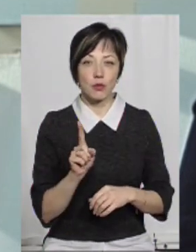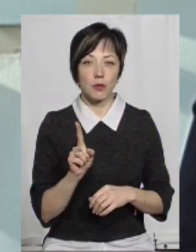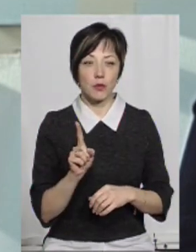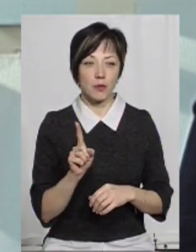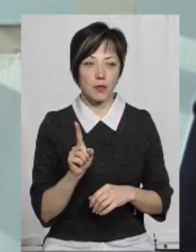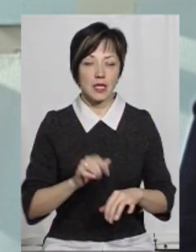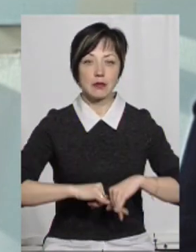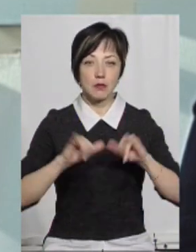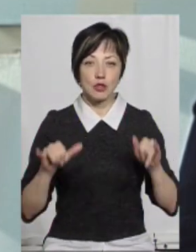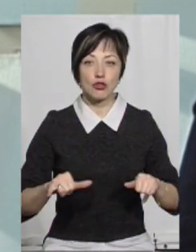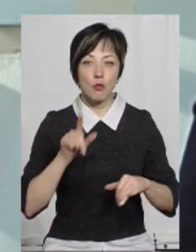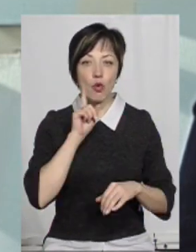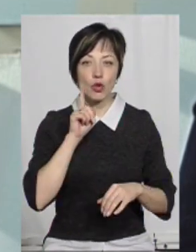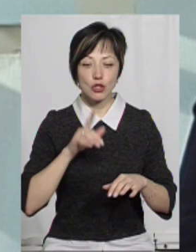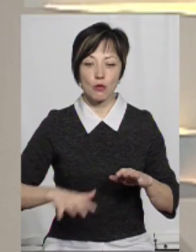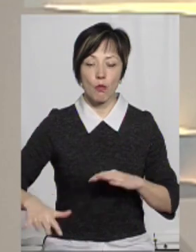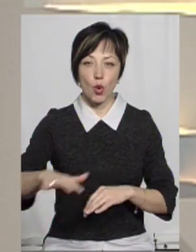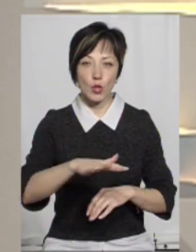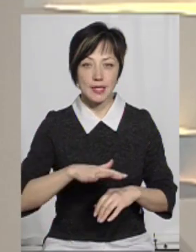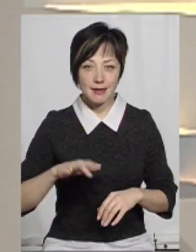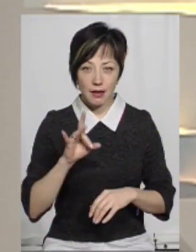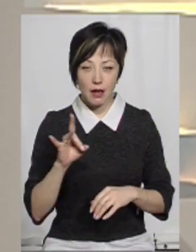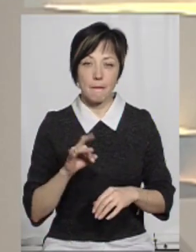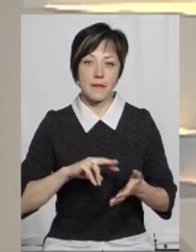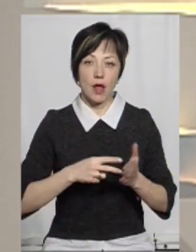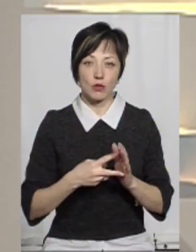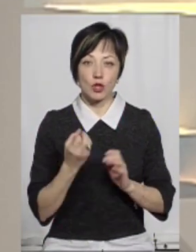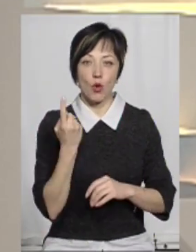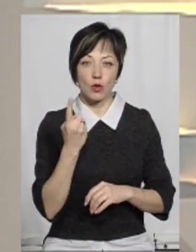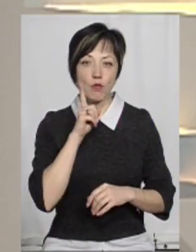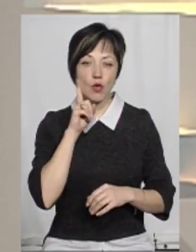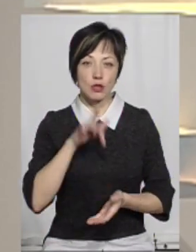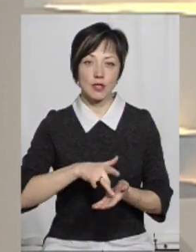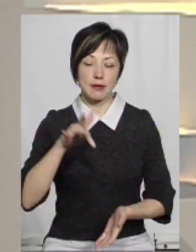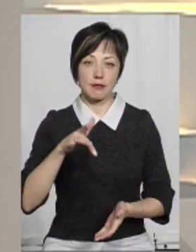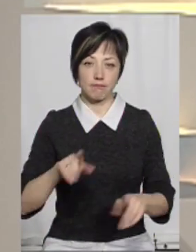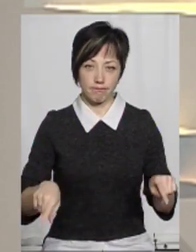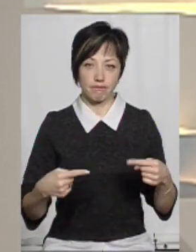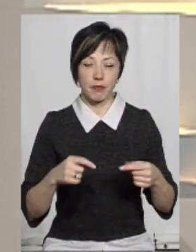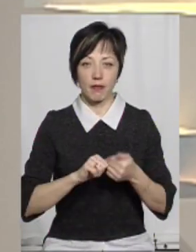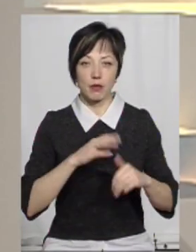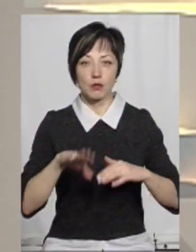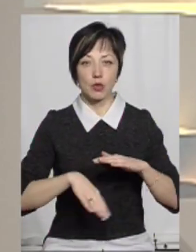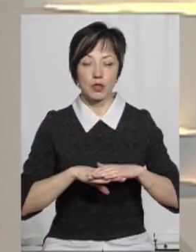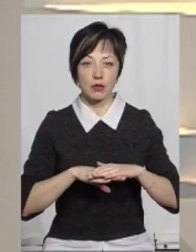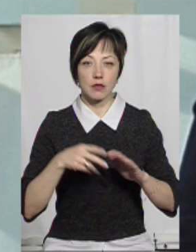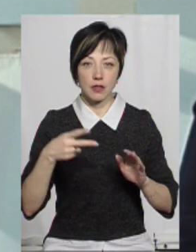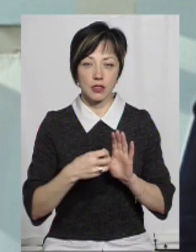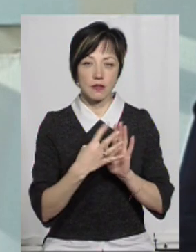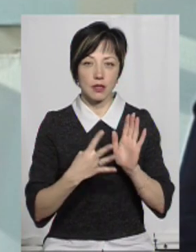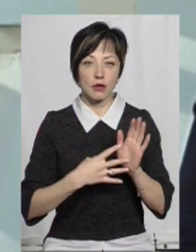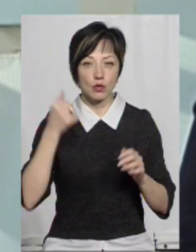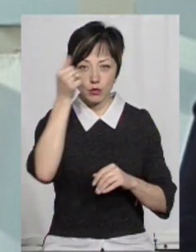щоб збільшити молодіжний простір. І плануємо, як мінімум, ще один молодіжний центр в Кам'янці-Подільському у